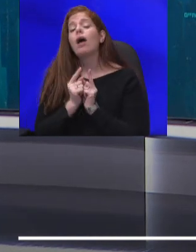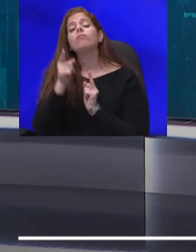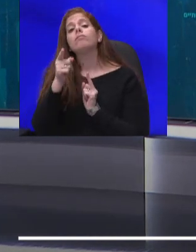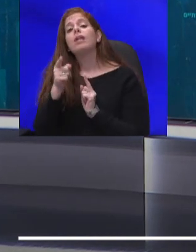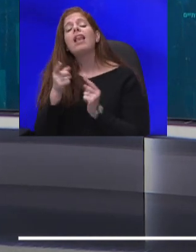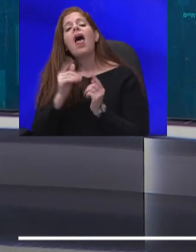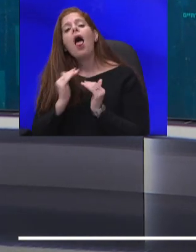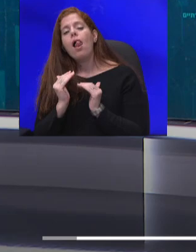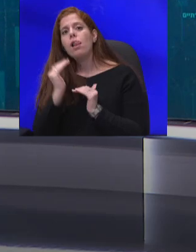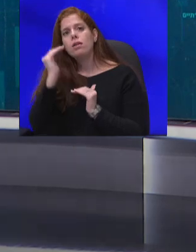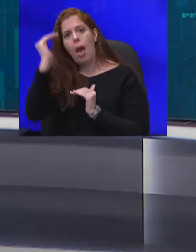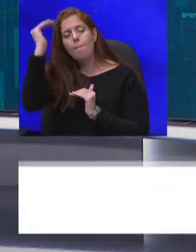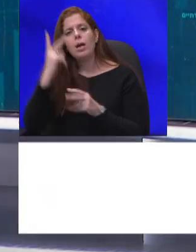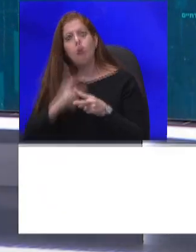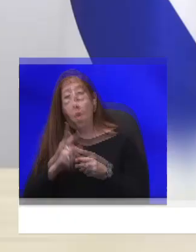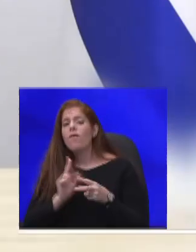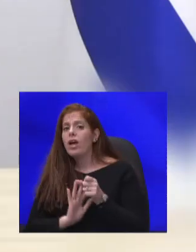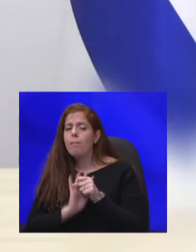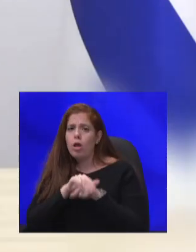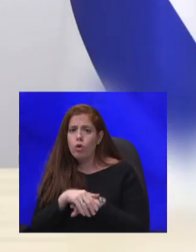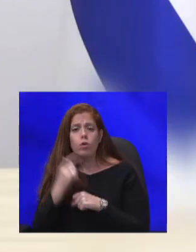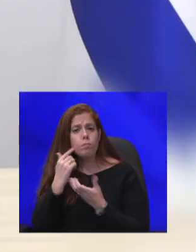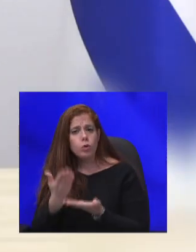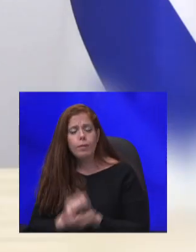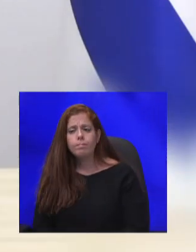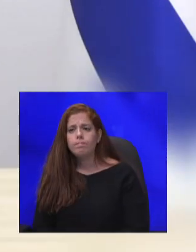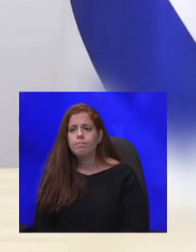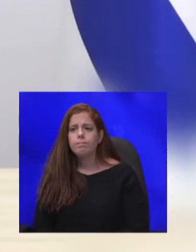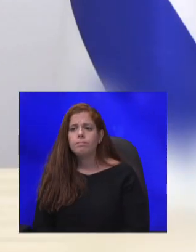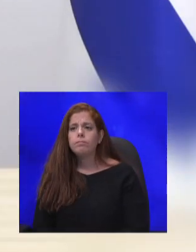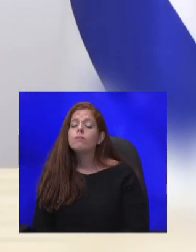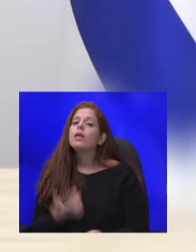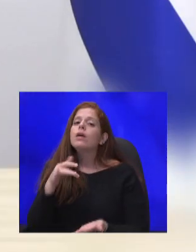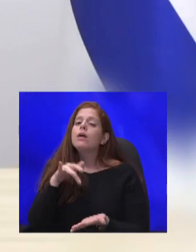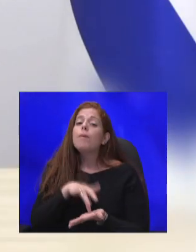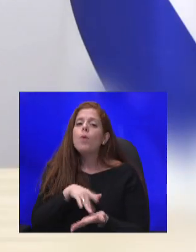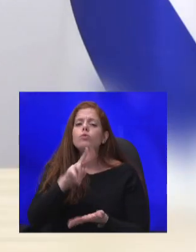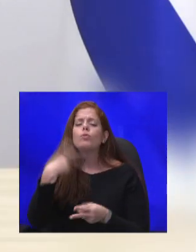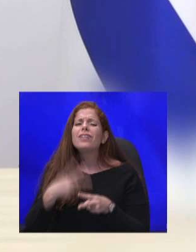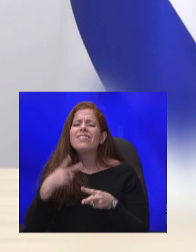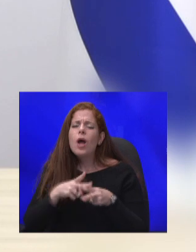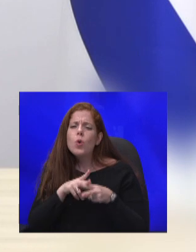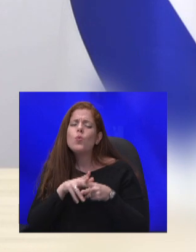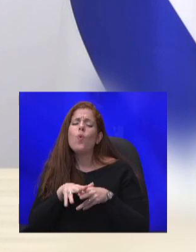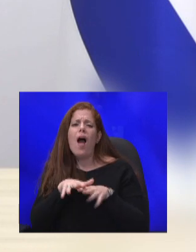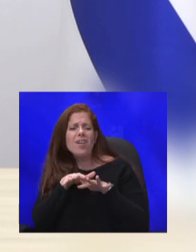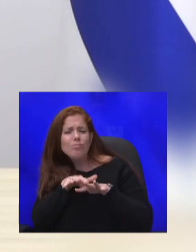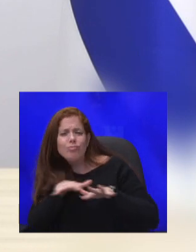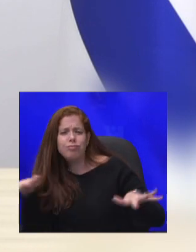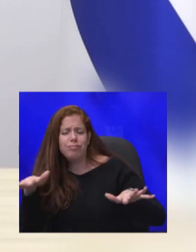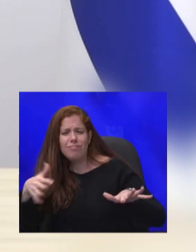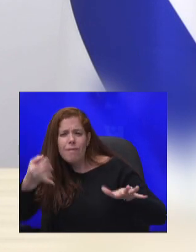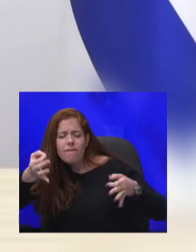להשלכות שלה. בואו נשמע רגע. במקום שבו תהיה תחלואה גורפת, גדולה, עלייה בער,